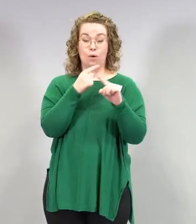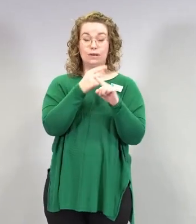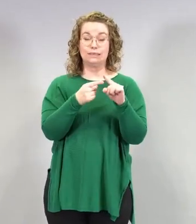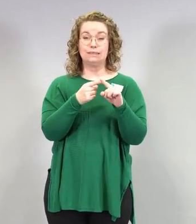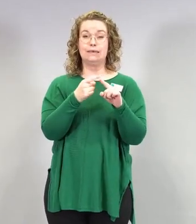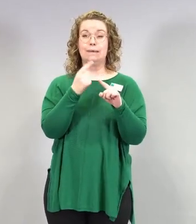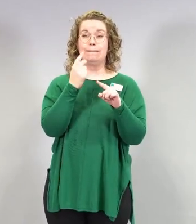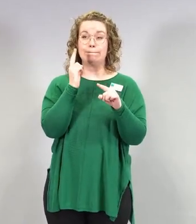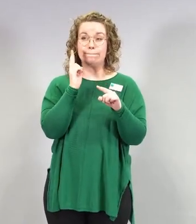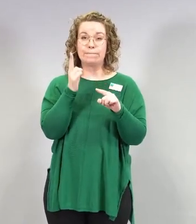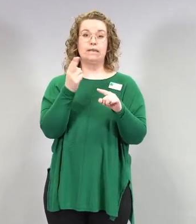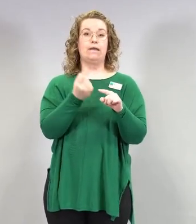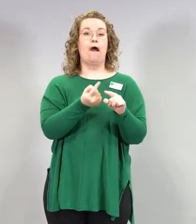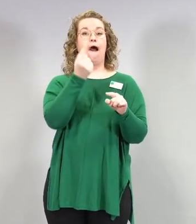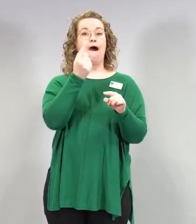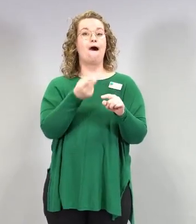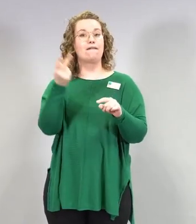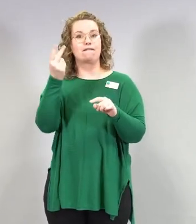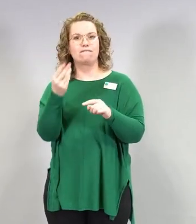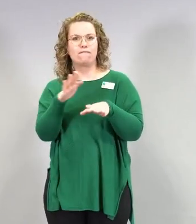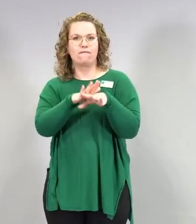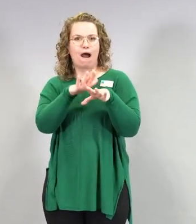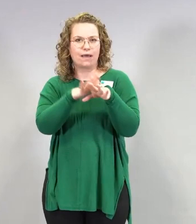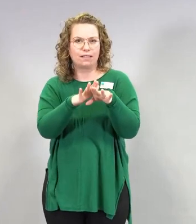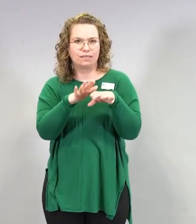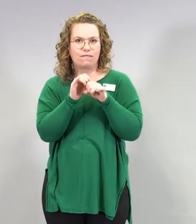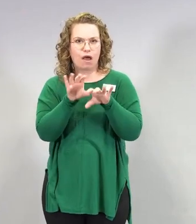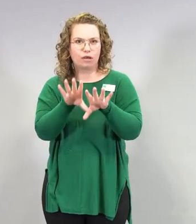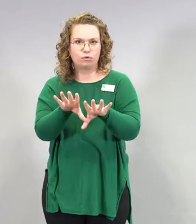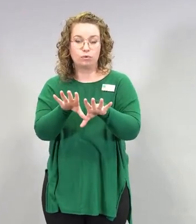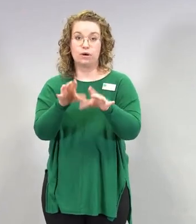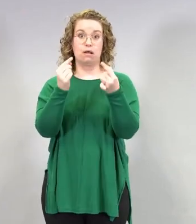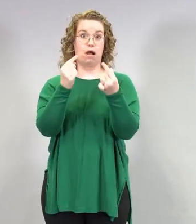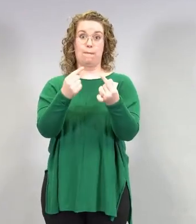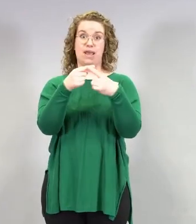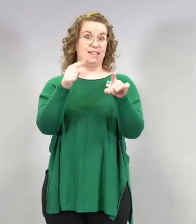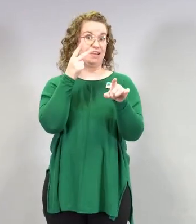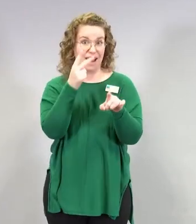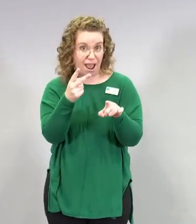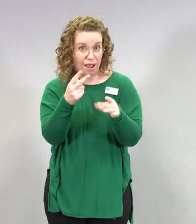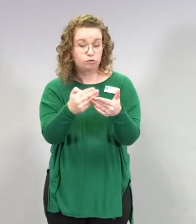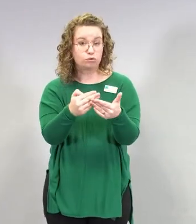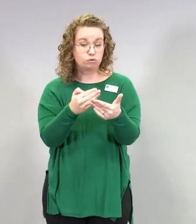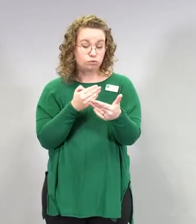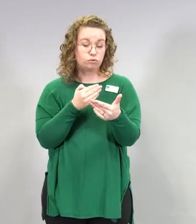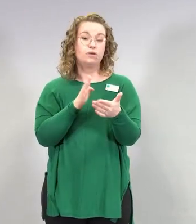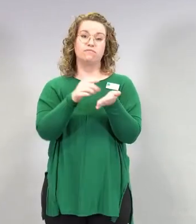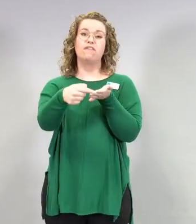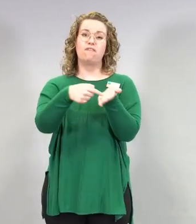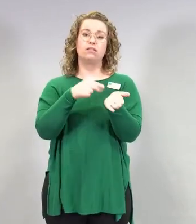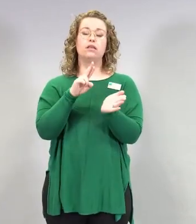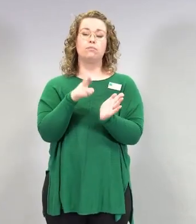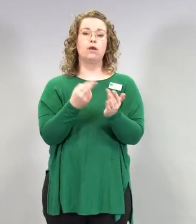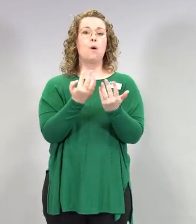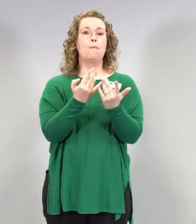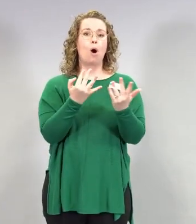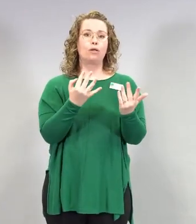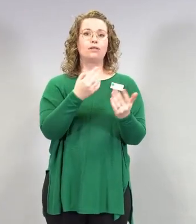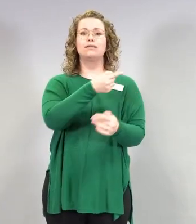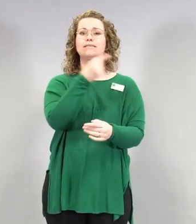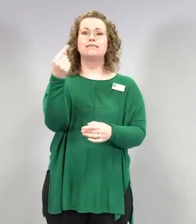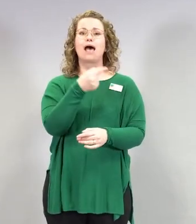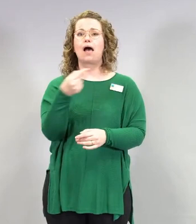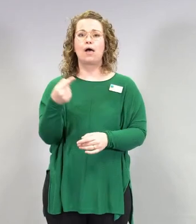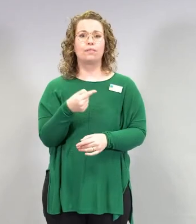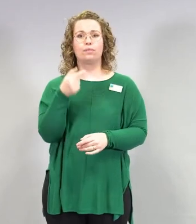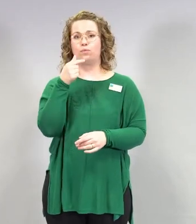haitasta, niin se ei välttämättä tule esille vielä tässä vaiheessa, koska siinä tarvitaan useita kymmeniä tuhansia, jopa satoja tuhansia